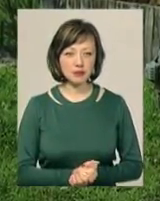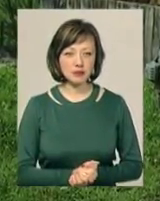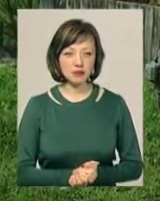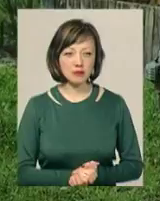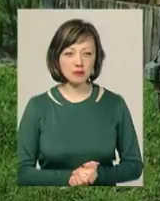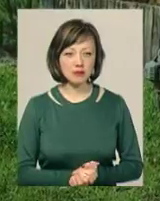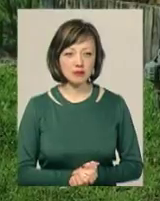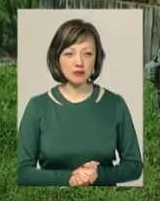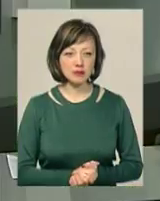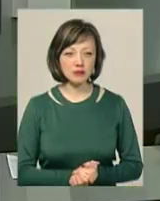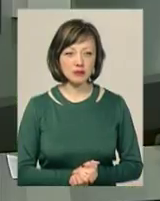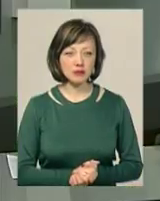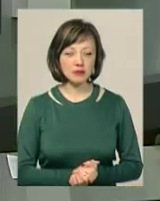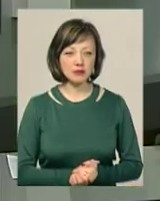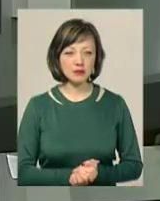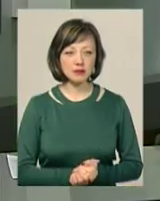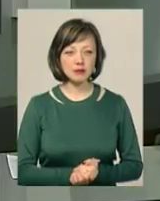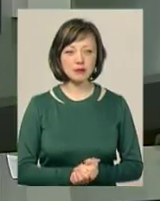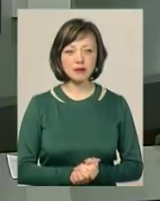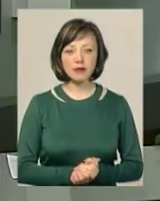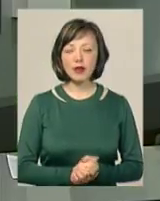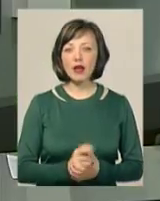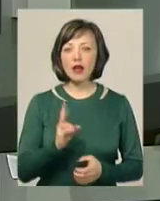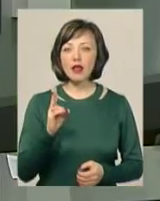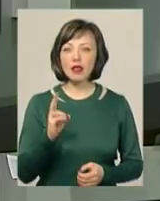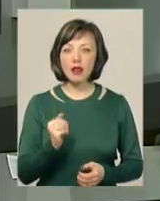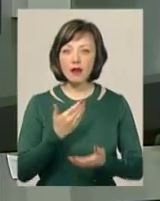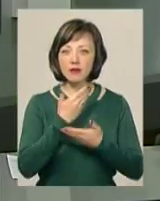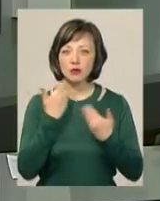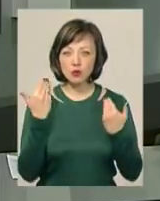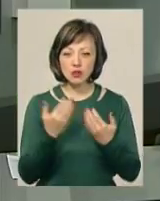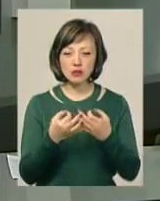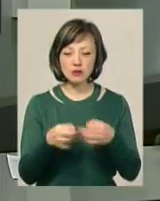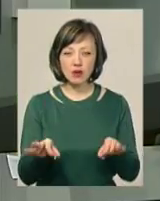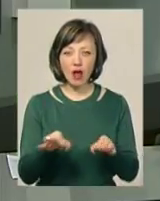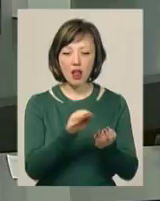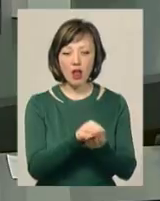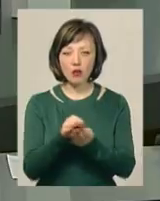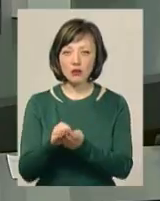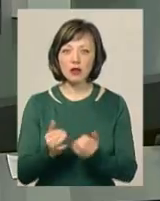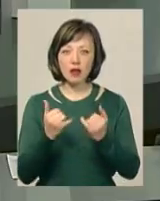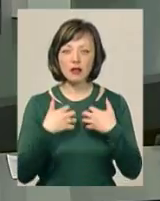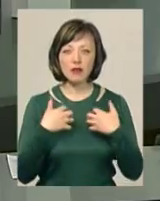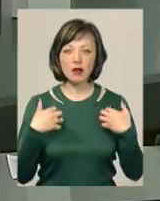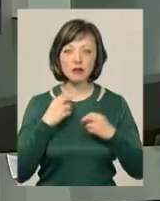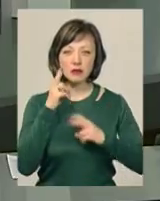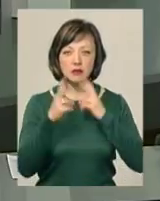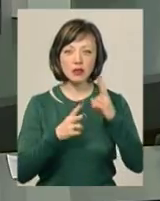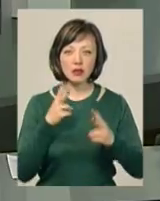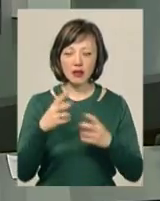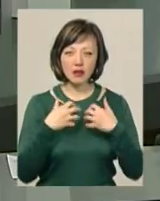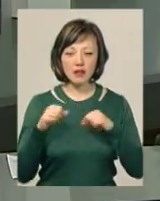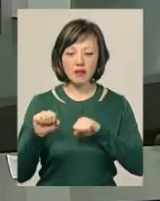Подільна Центр. На відсутність санкціонованого кладовища для тварин нарікають хмельницькі зоозахисники та власники